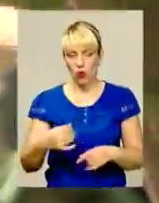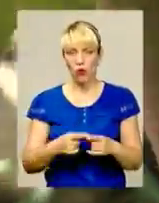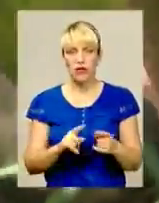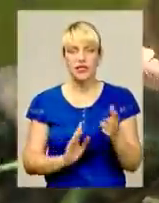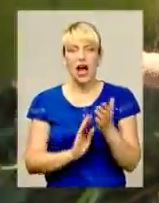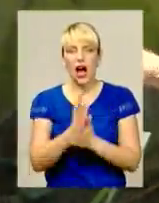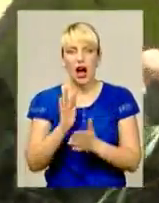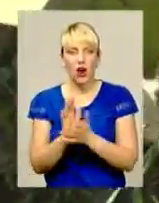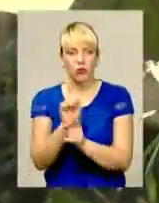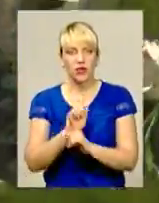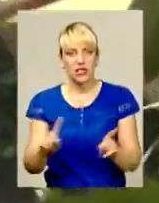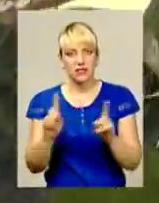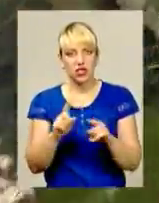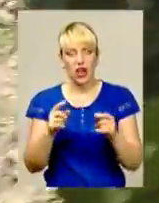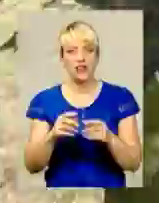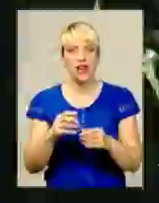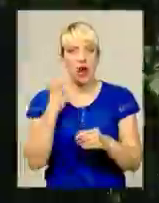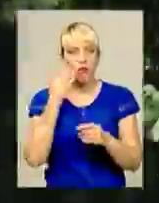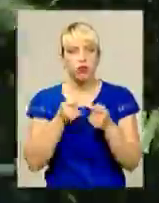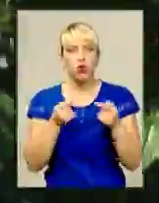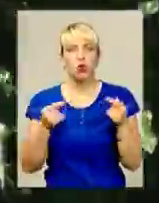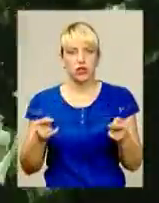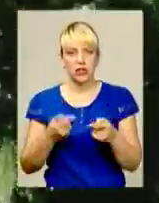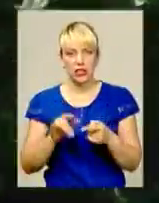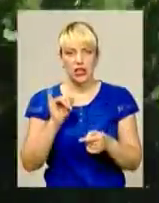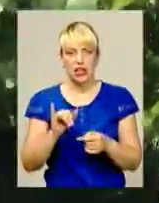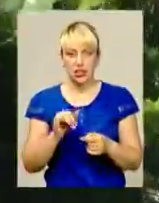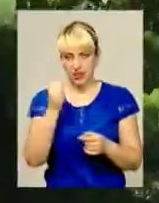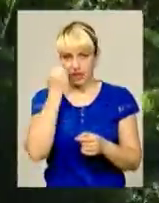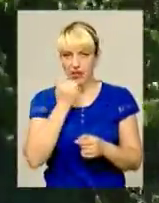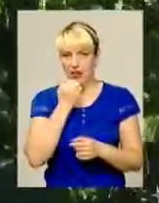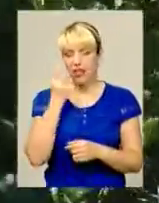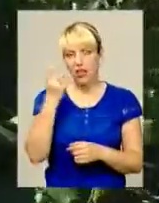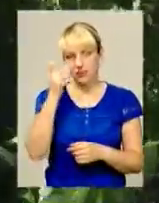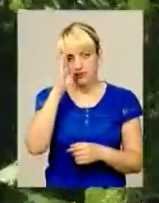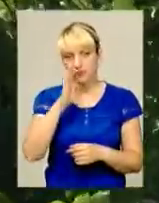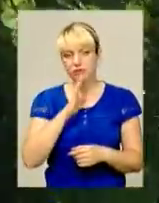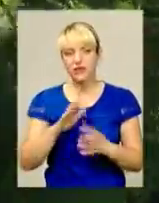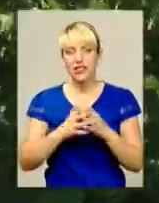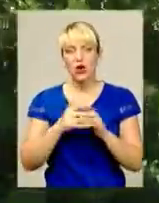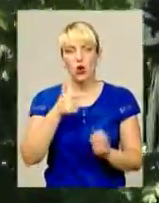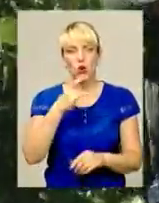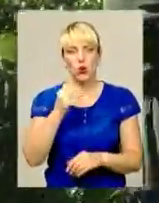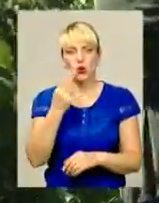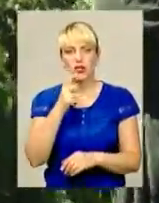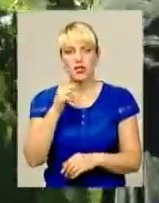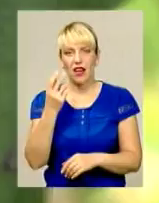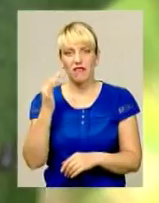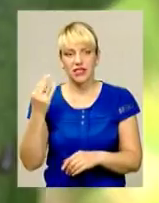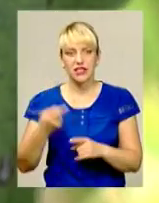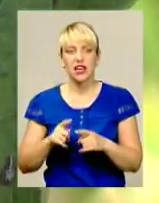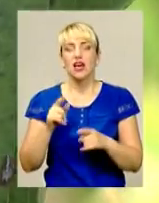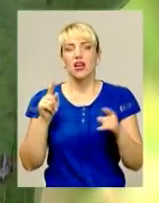земля – незвичайні плоди. Завдяки, звісно, господарю та господині – садівникам-городникам-грузевичам, які шляхом експериментів протягом 20